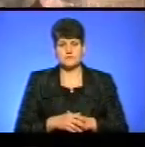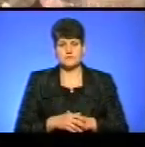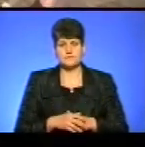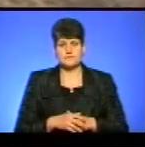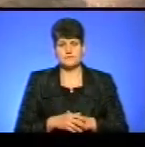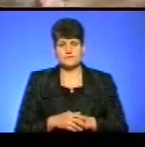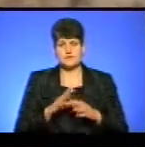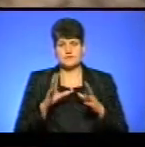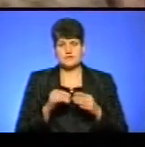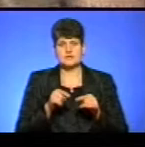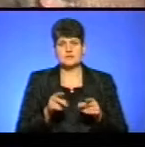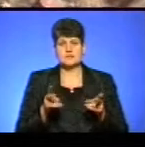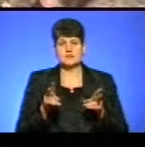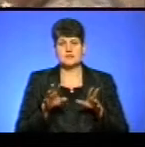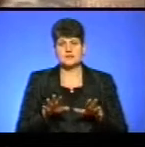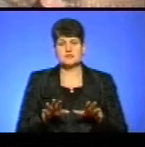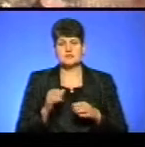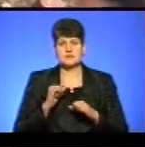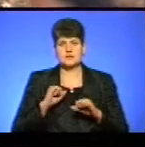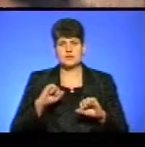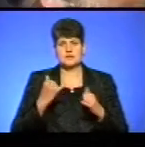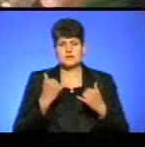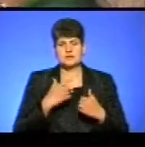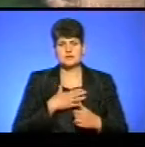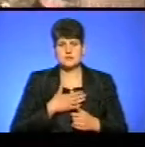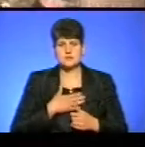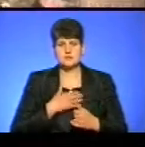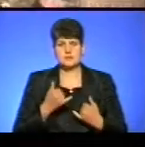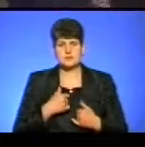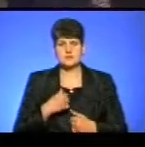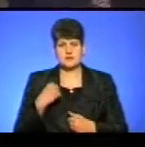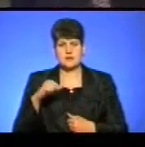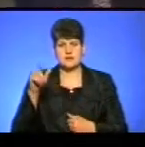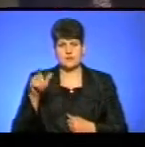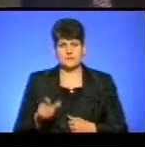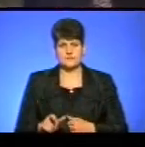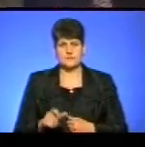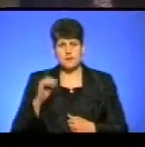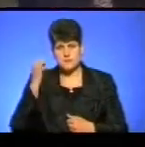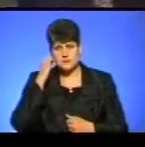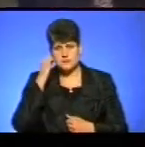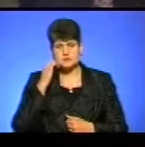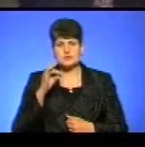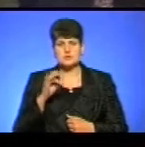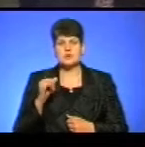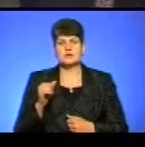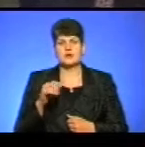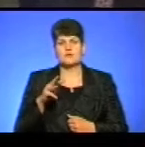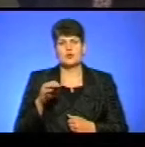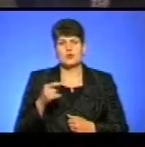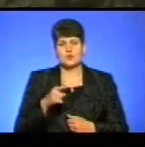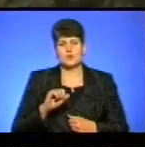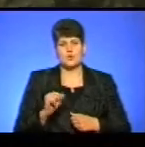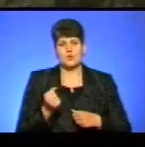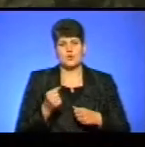І все-таки він залишиться як герой для нас, для нас як герой». Пам'ятаючи Руслана Муляра і його колеги.